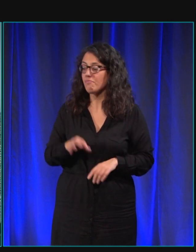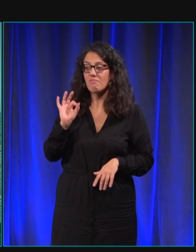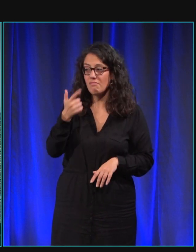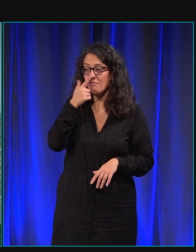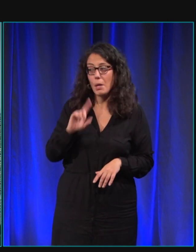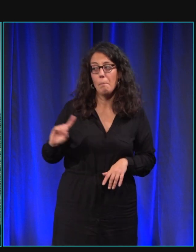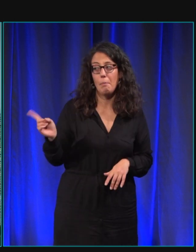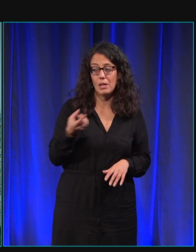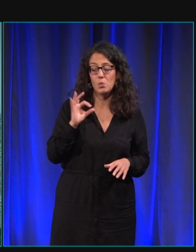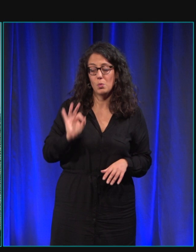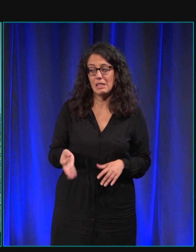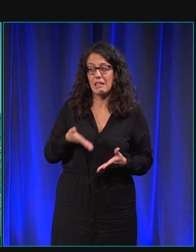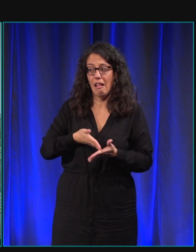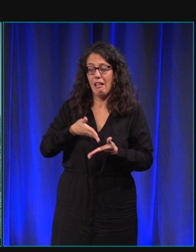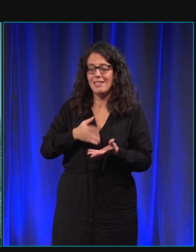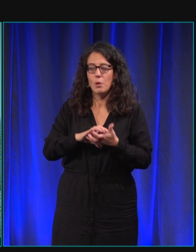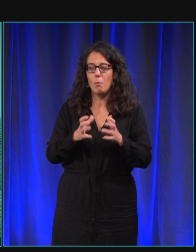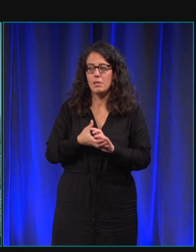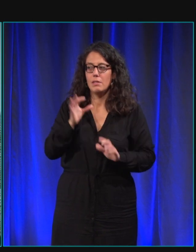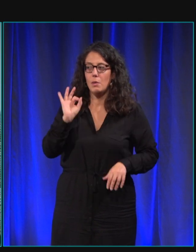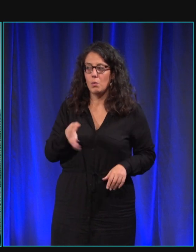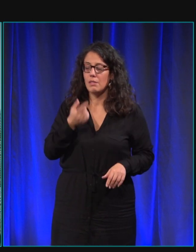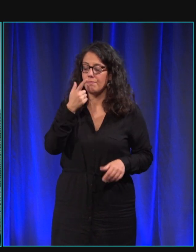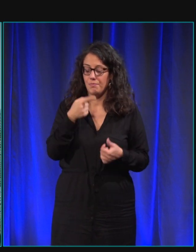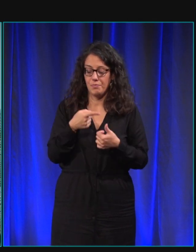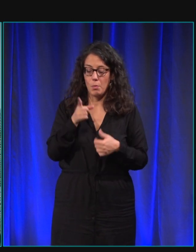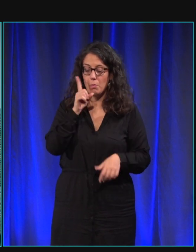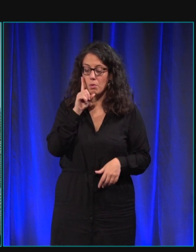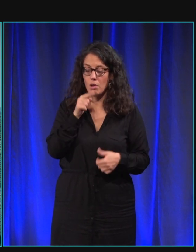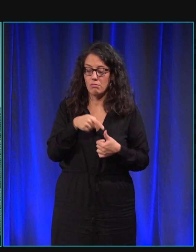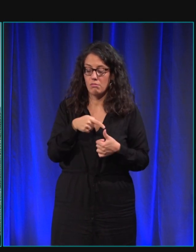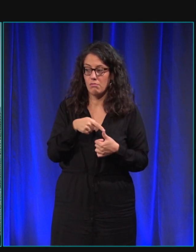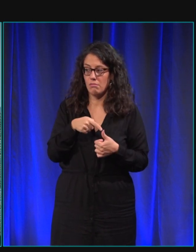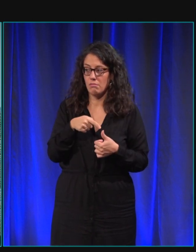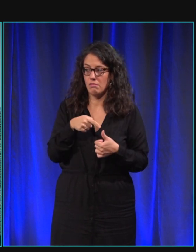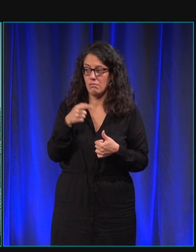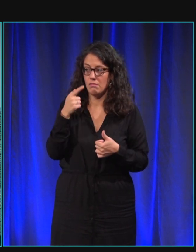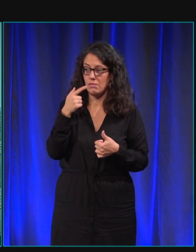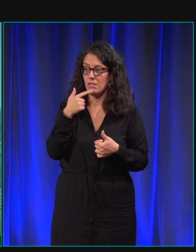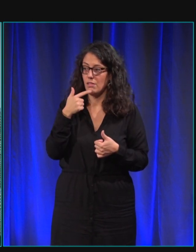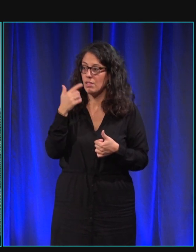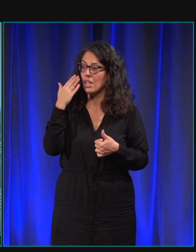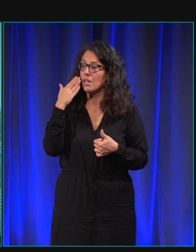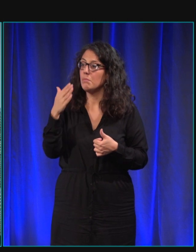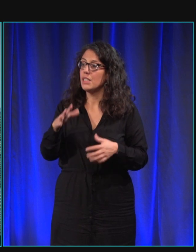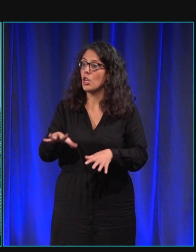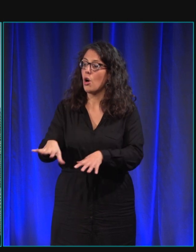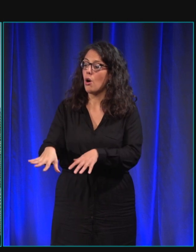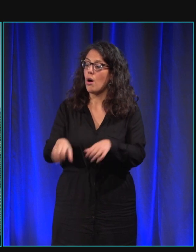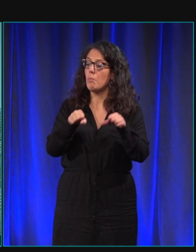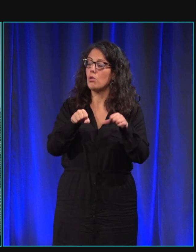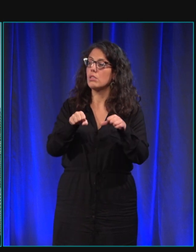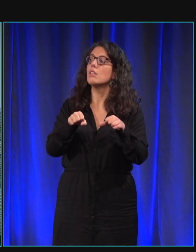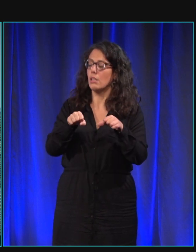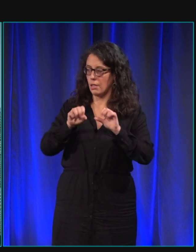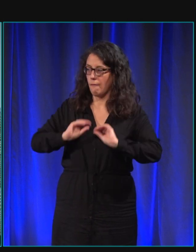on a obligation de former si on embauche uniquement donc il faut pouvoir embaucher